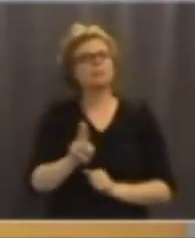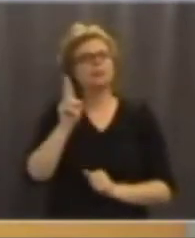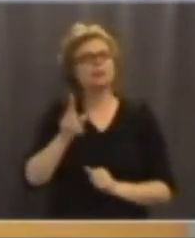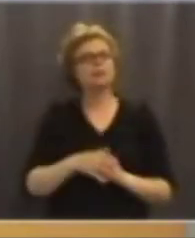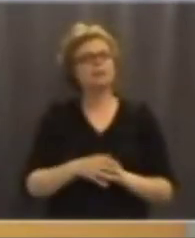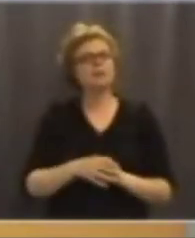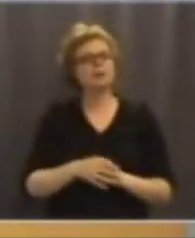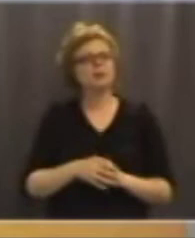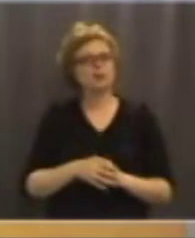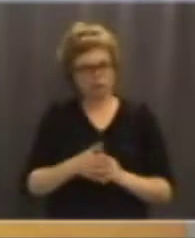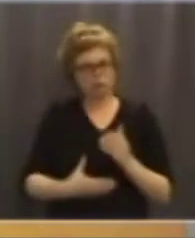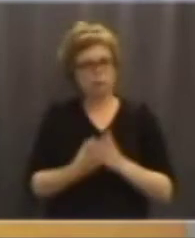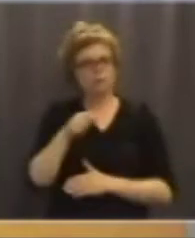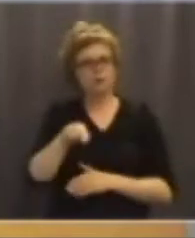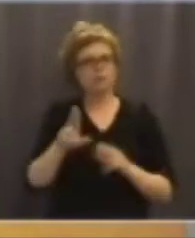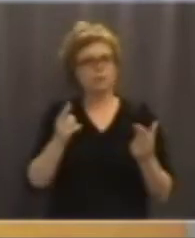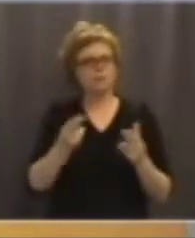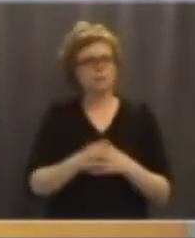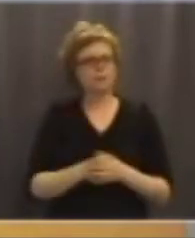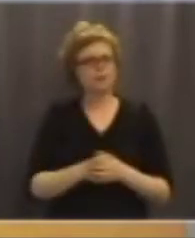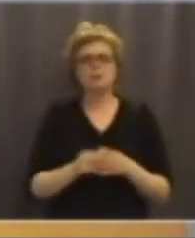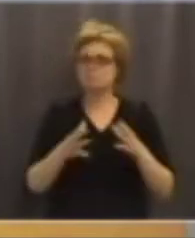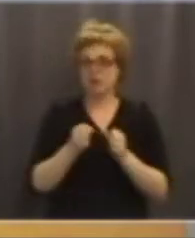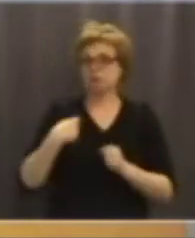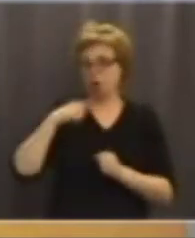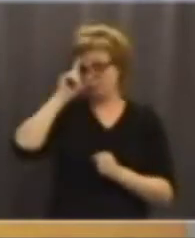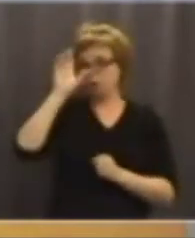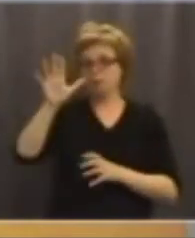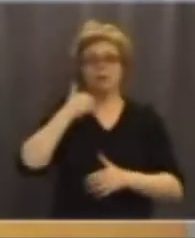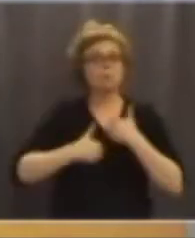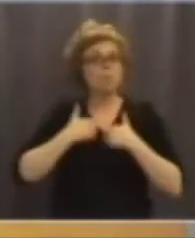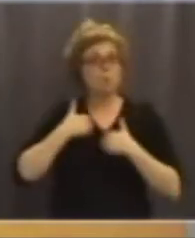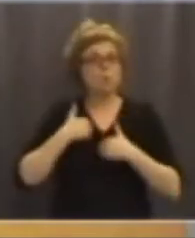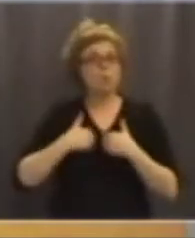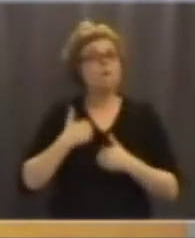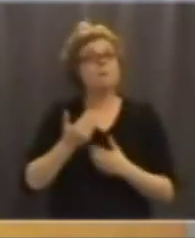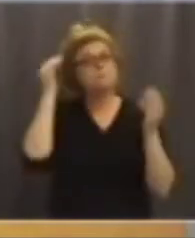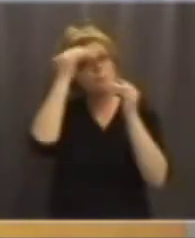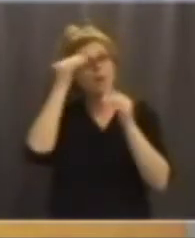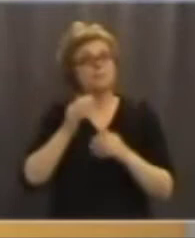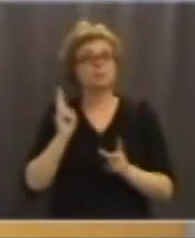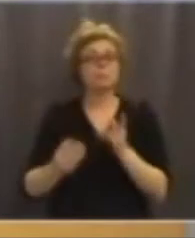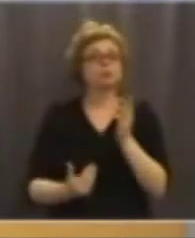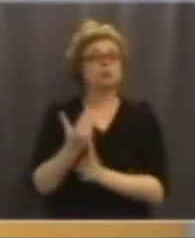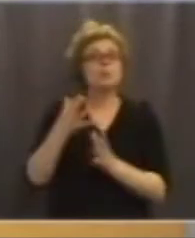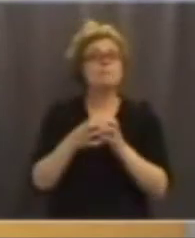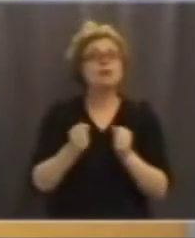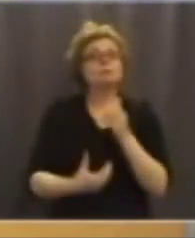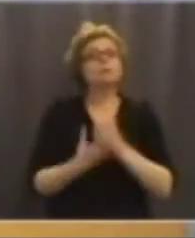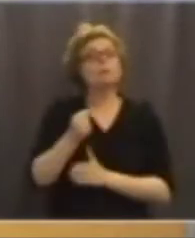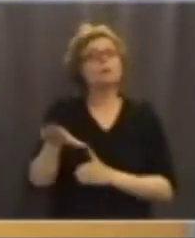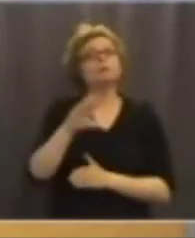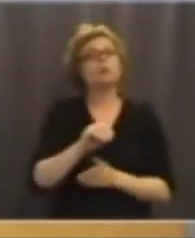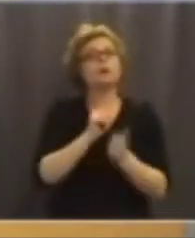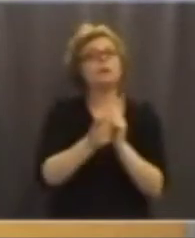dagsläget att ta detta. Men jag förstår din oro för den problematik som vi förstår. Men ta den när den